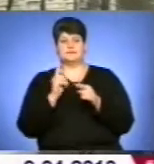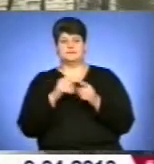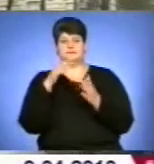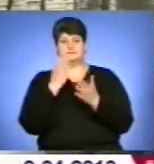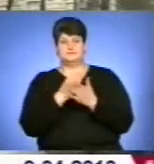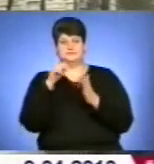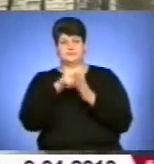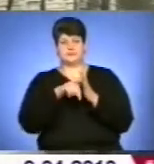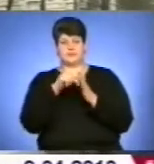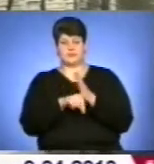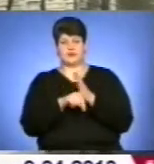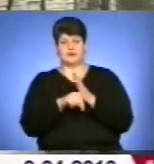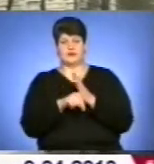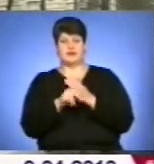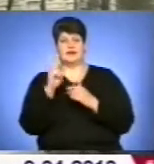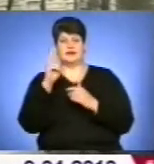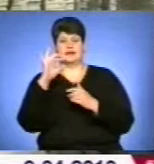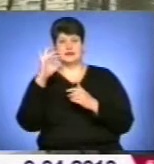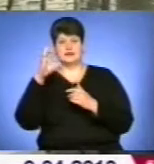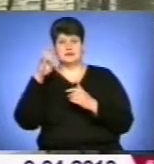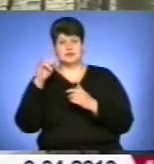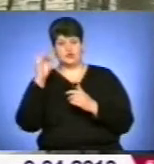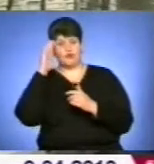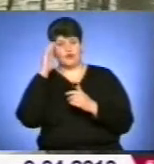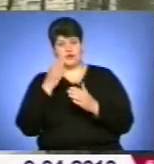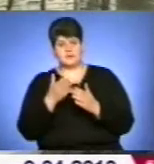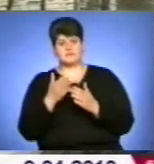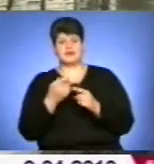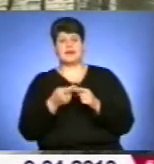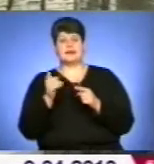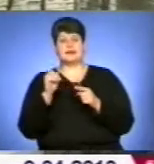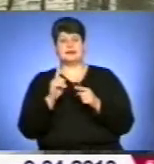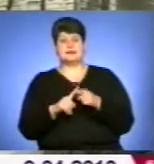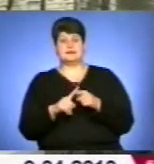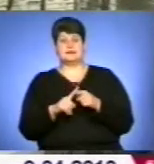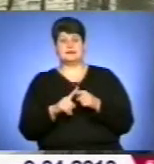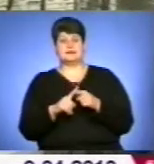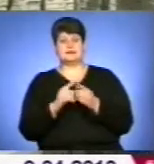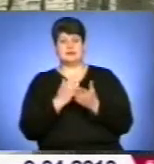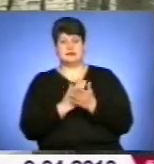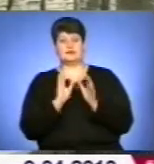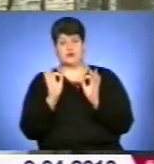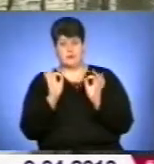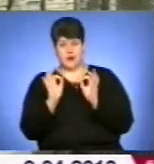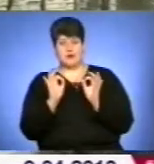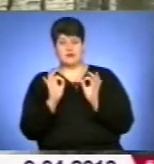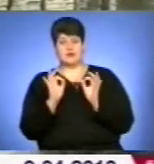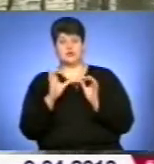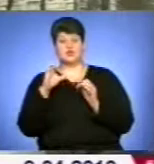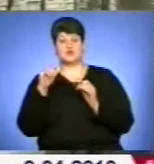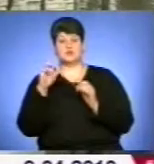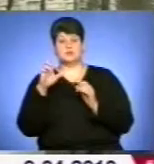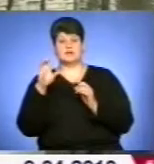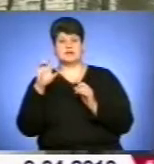розчиненого у воді кисню. Це є нормальний нерестовий субстрат